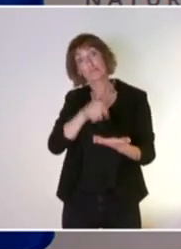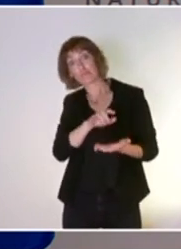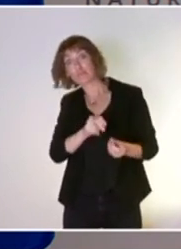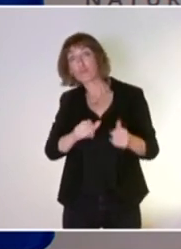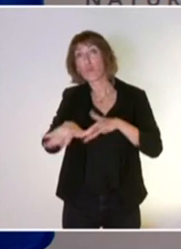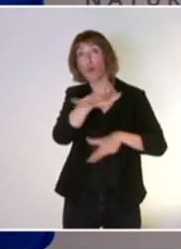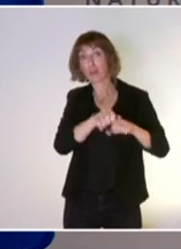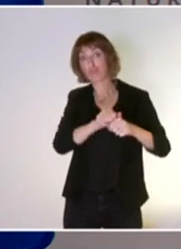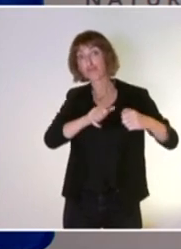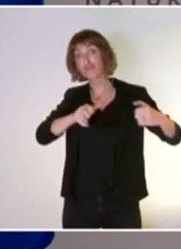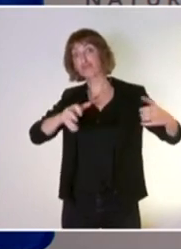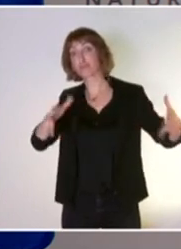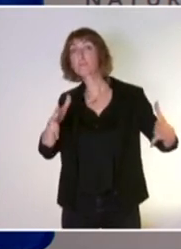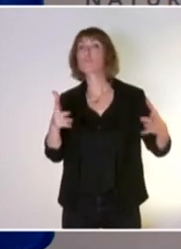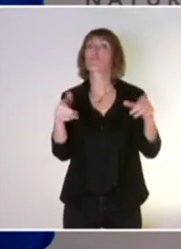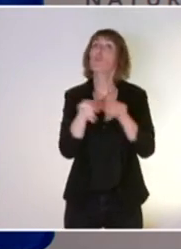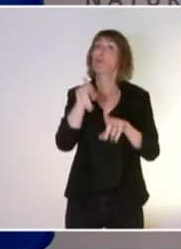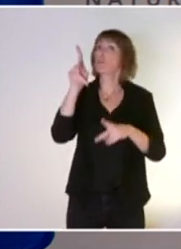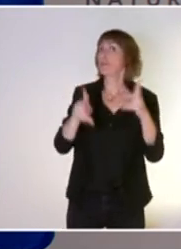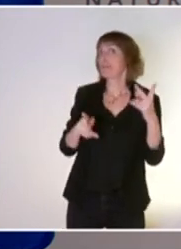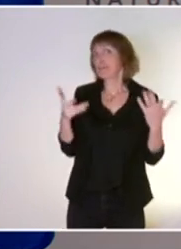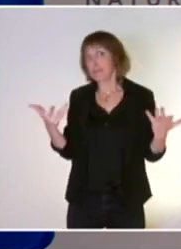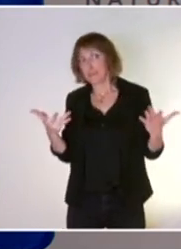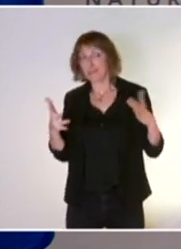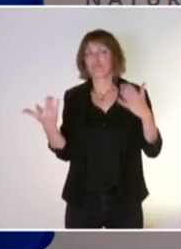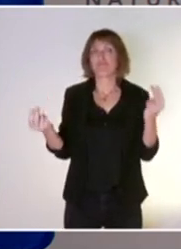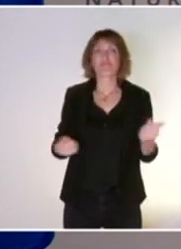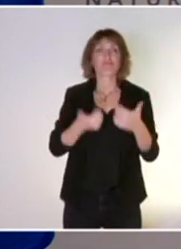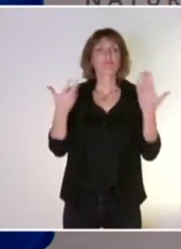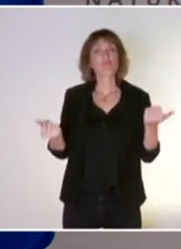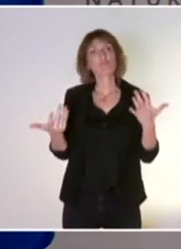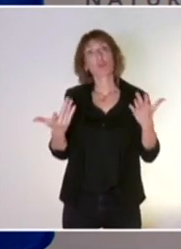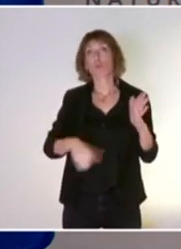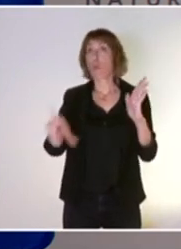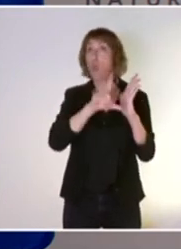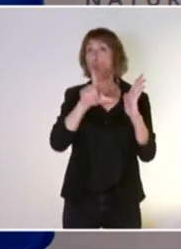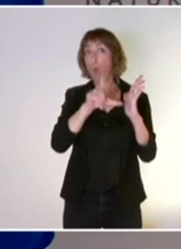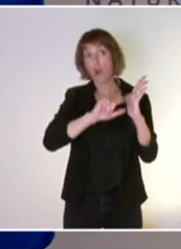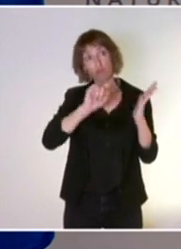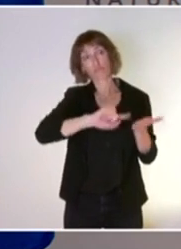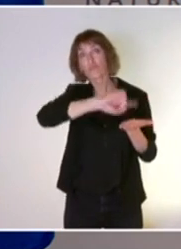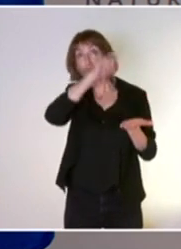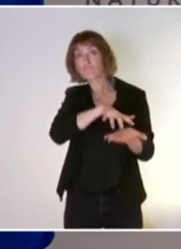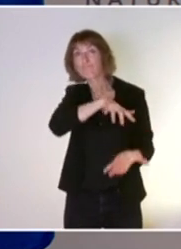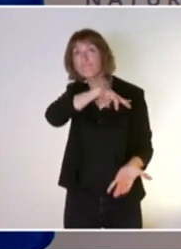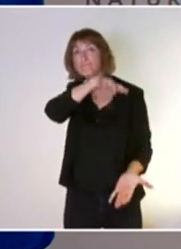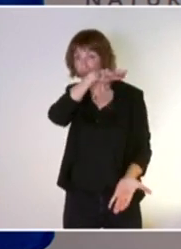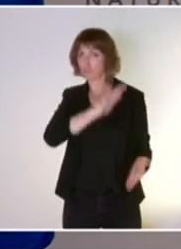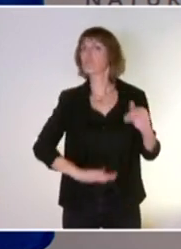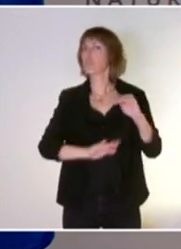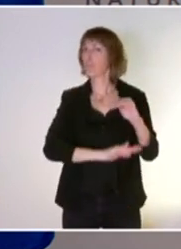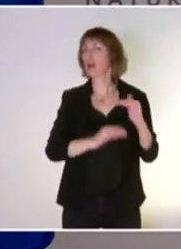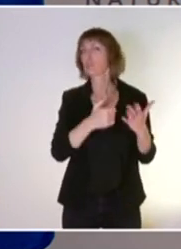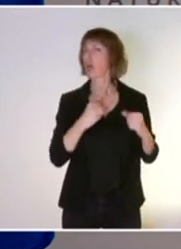de renforcer sans doute peut-être également ce socle législatif que nous connaissons, qui est déjà très